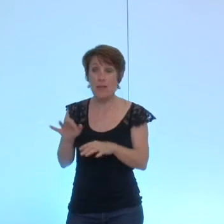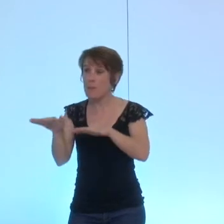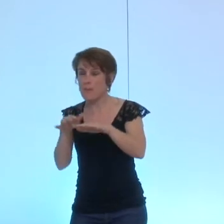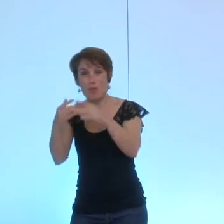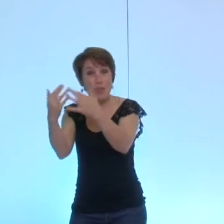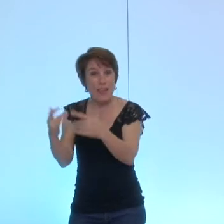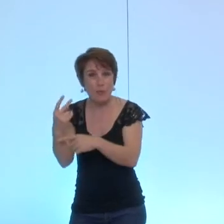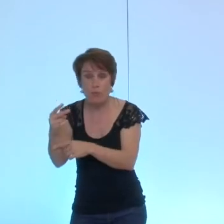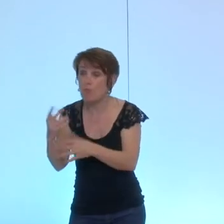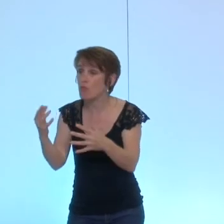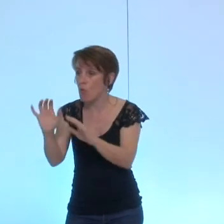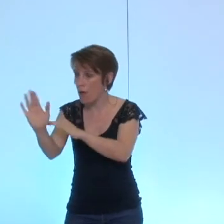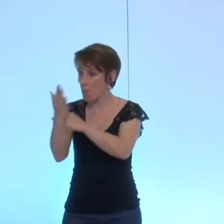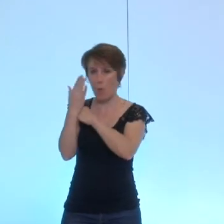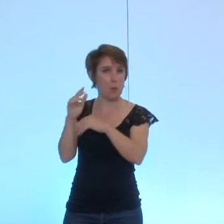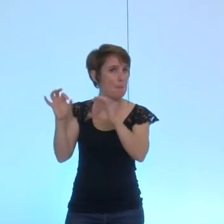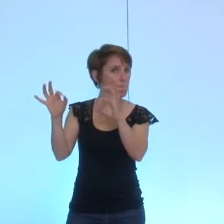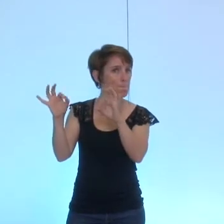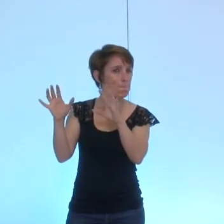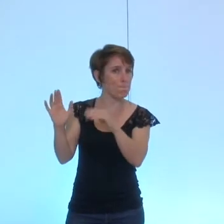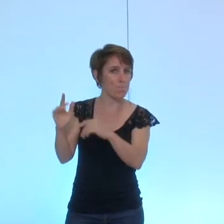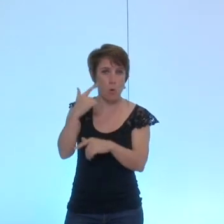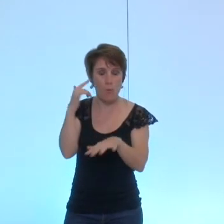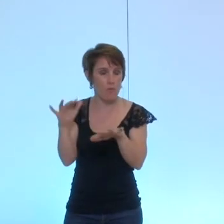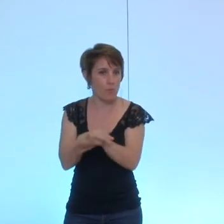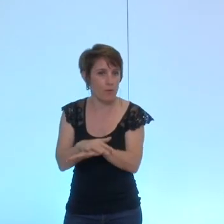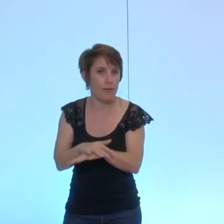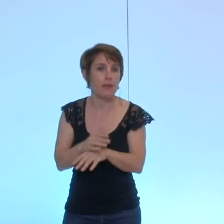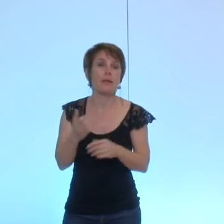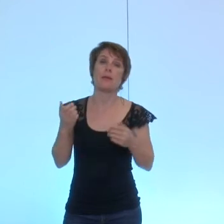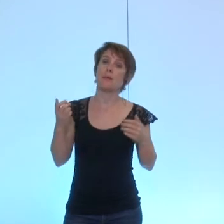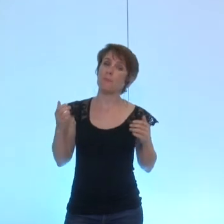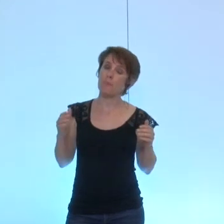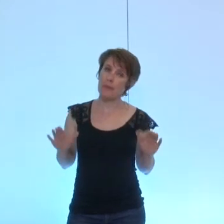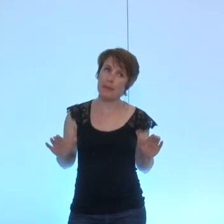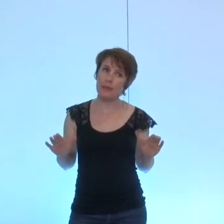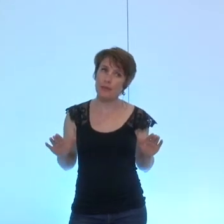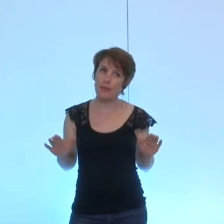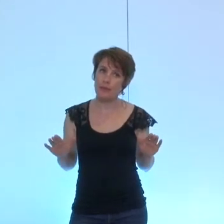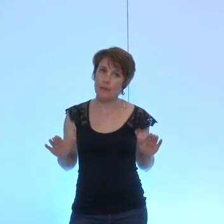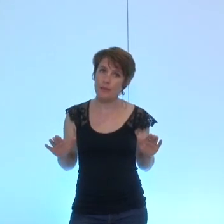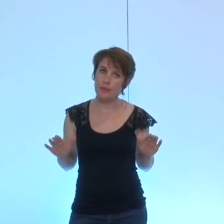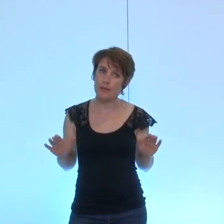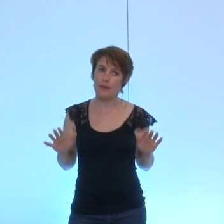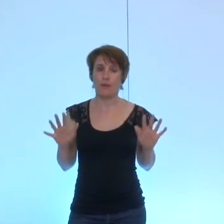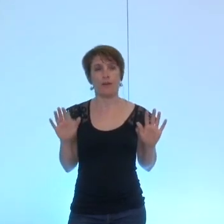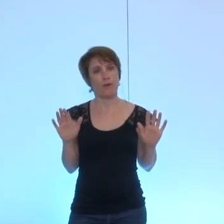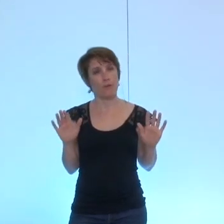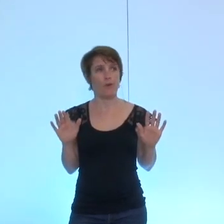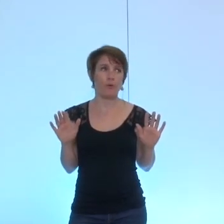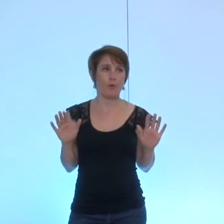valoriser la société mais d'un autre côté je crois qu'il ne faudrait pas s'en tenir à